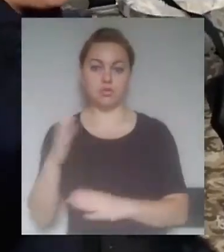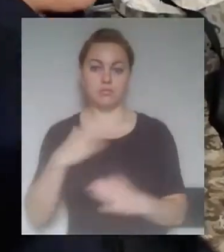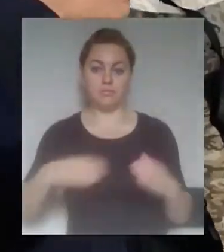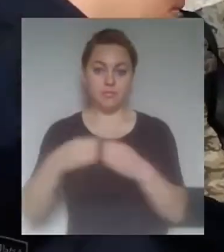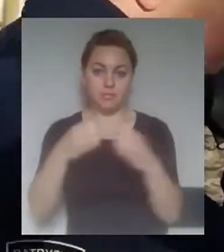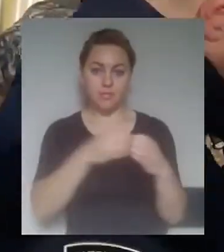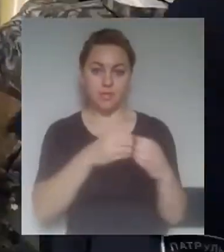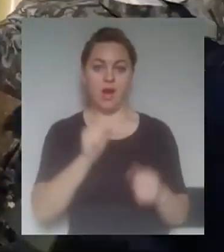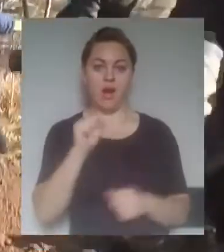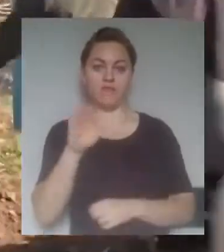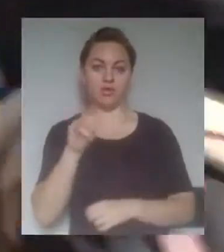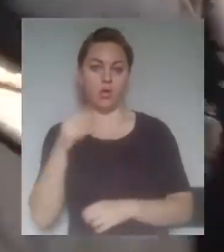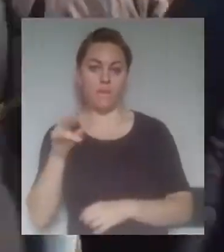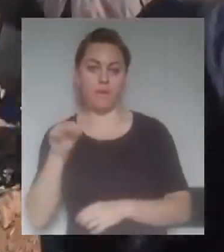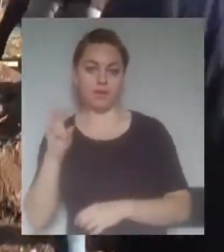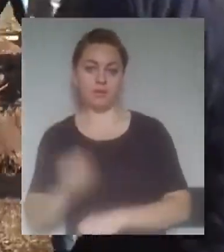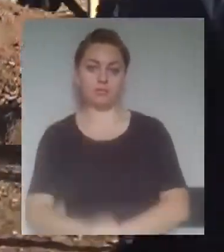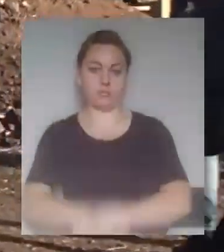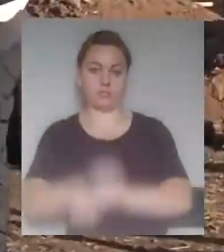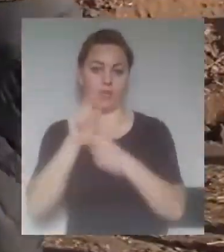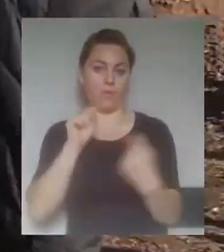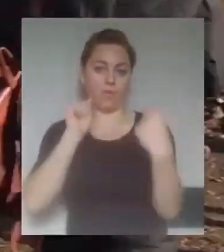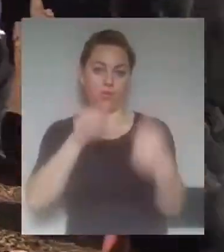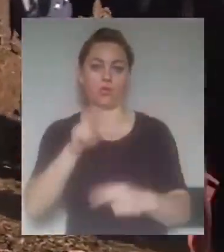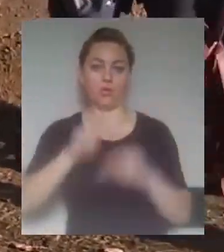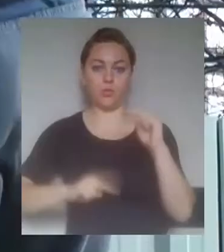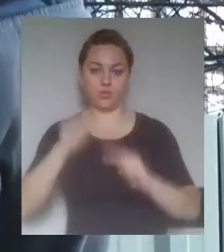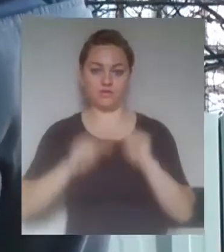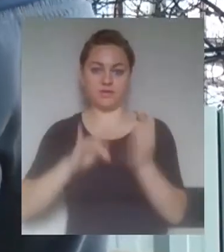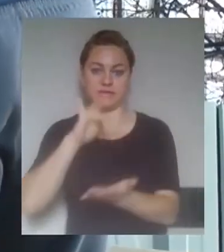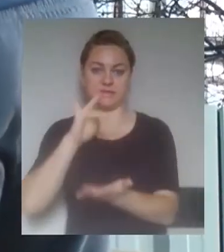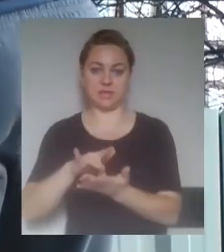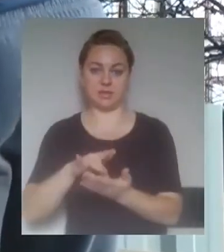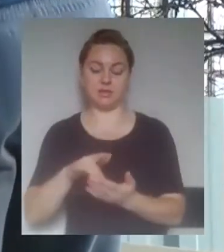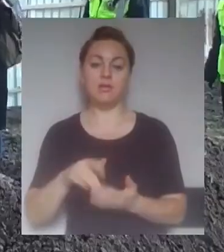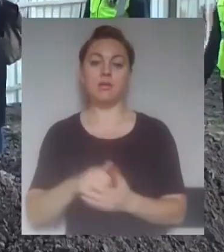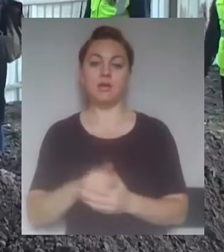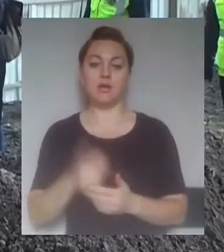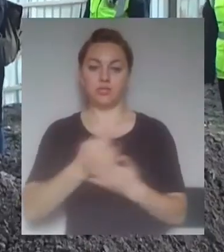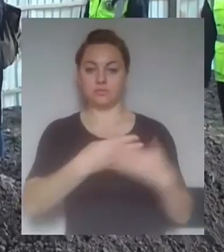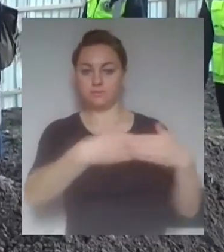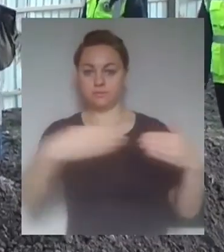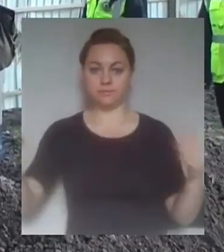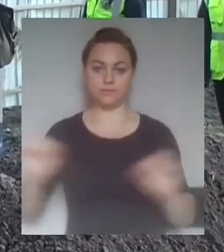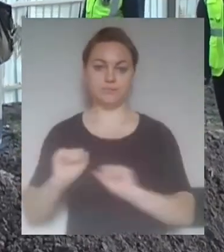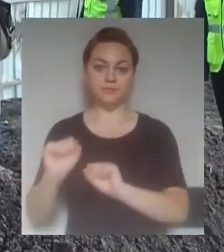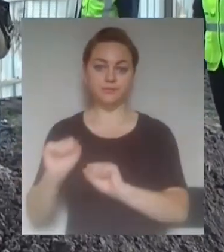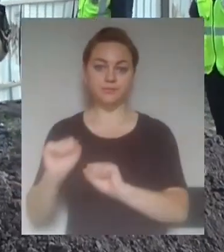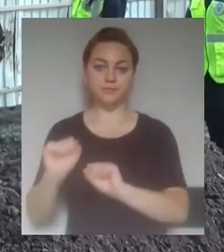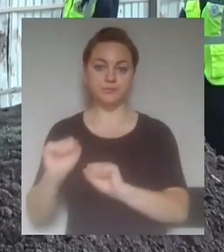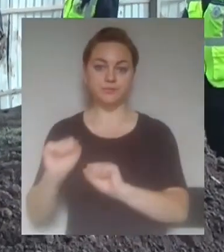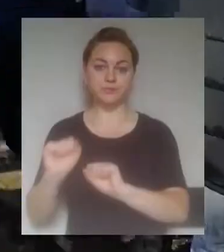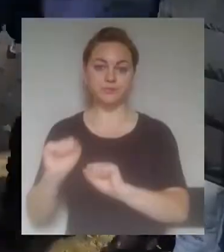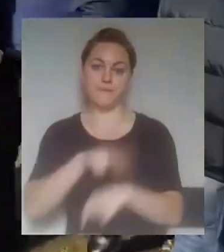«Автомайдан» влаштували акцію проти будівництва центру і знесли встановлений там паркан. Тоді між учасниками та правоохоронцями сталися